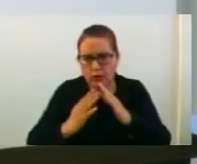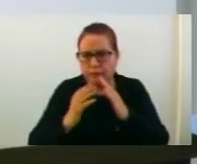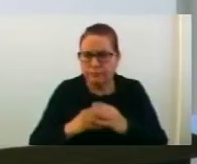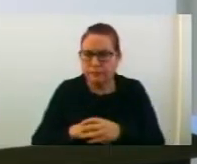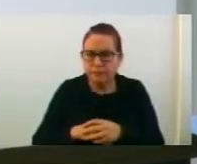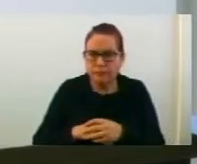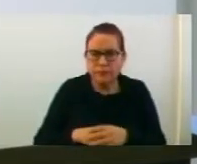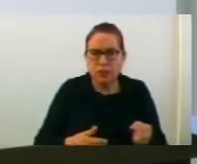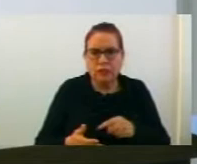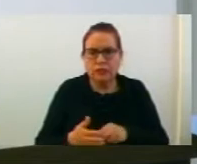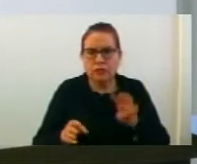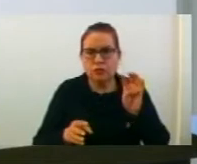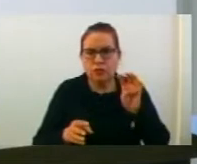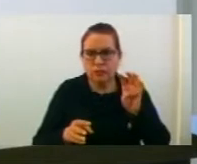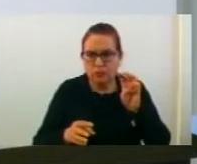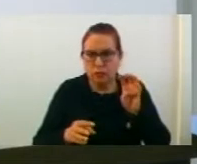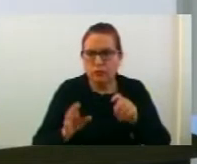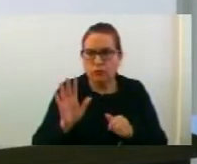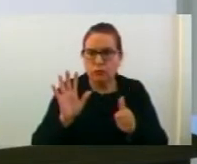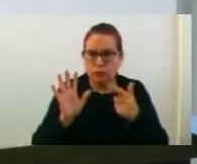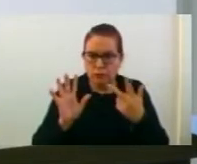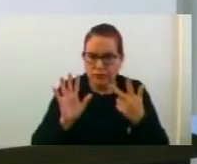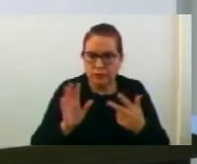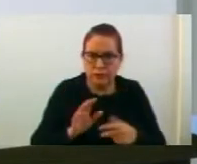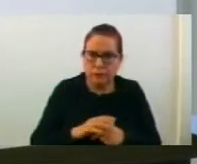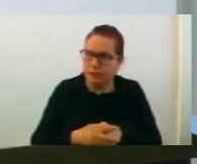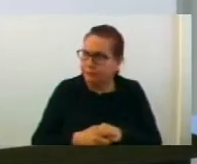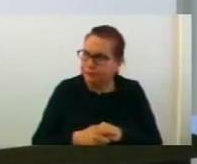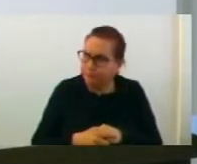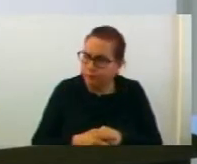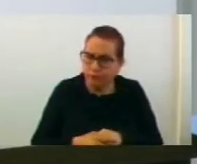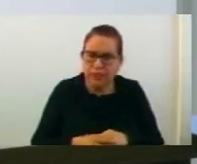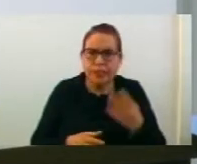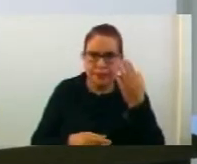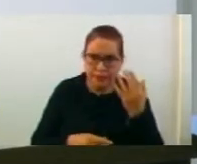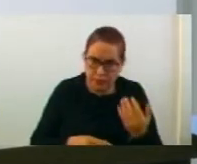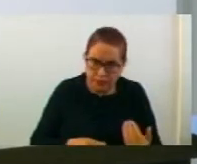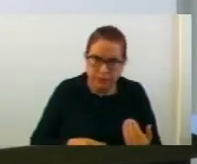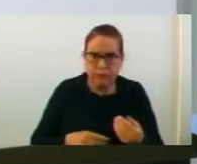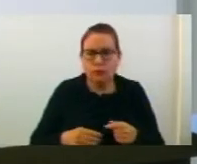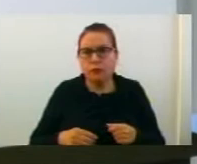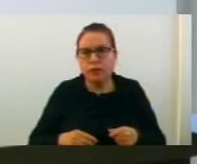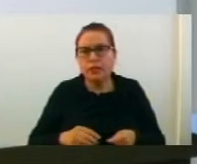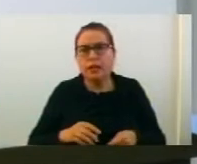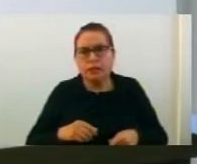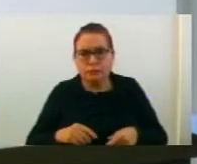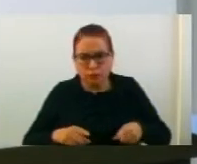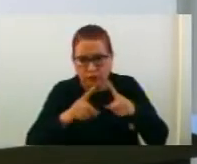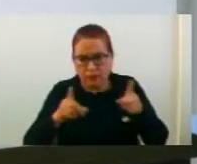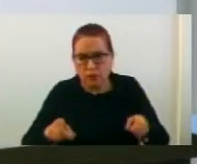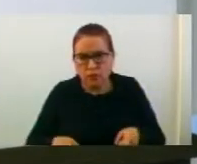КП број 1483 крос 7, КП број 1483 крос 13, КП број